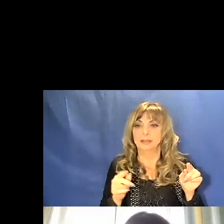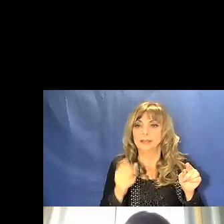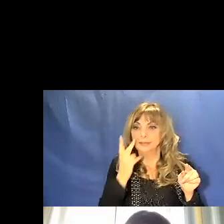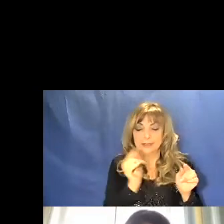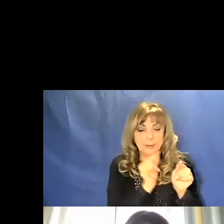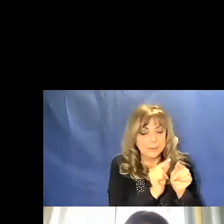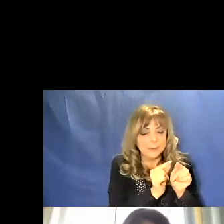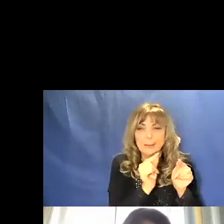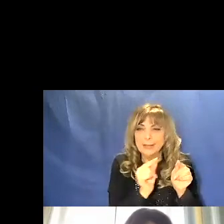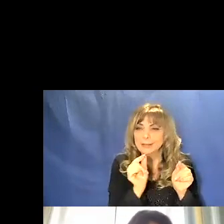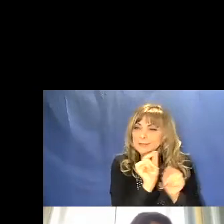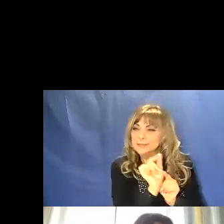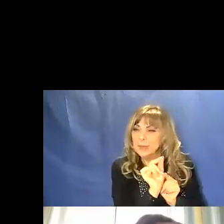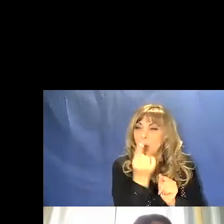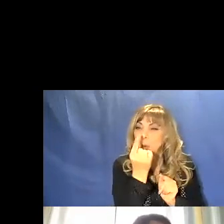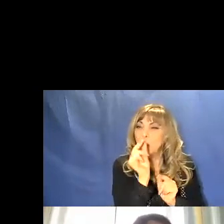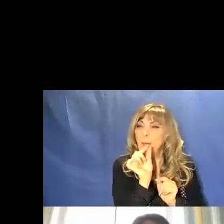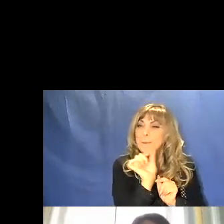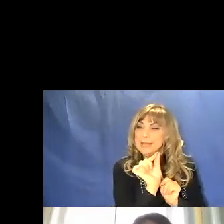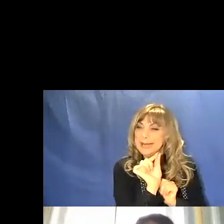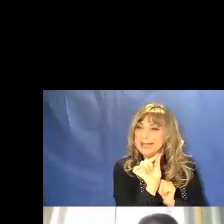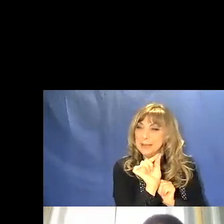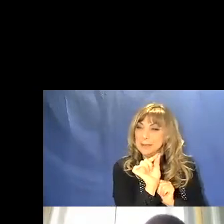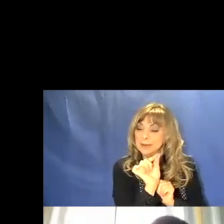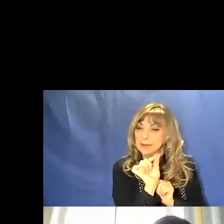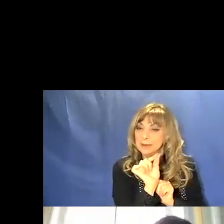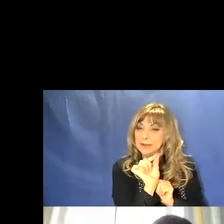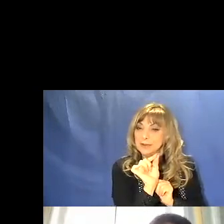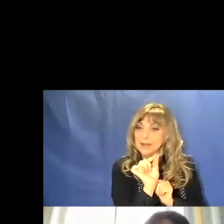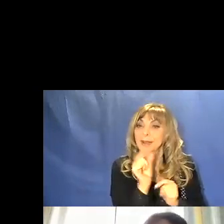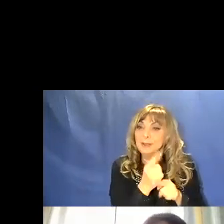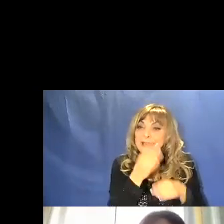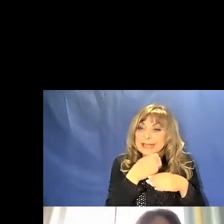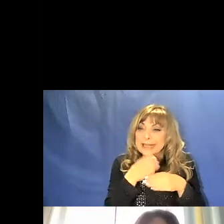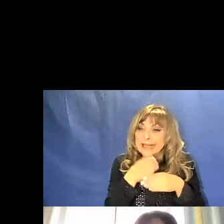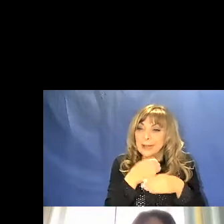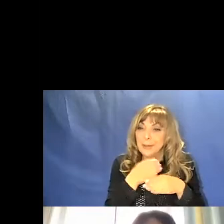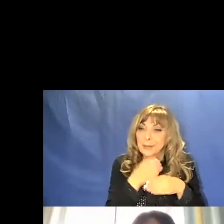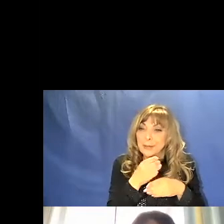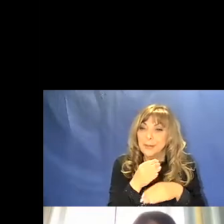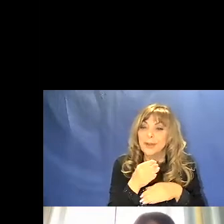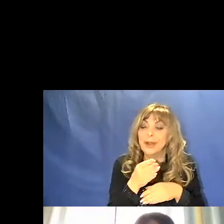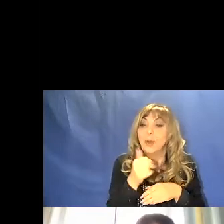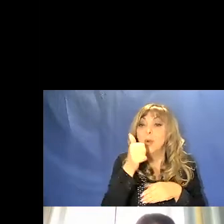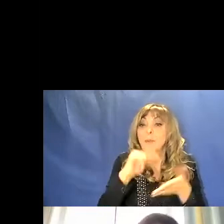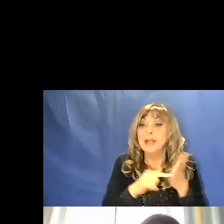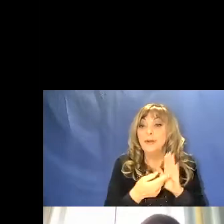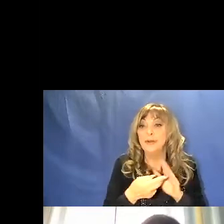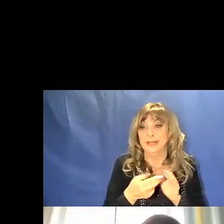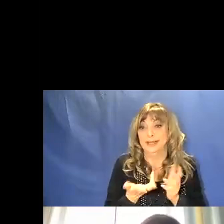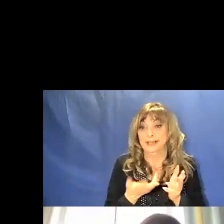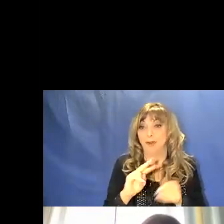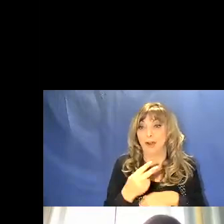piccola, quella di un millimetro, pensate di doverla dividere ancora un milione di volte.